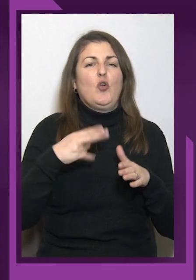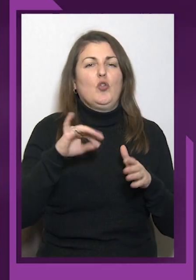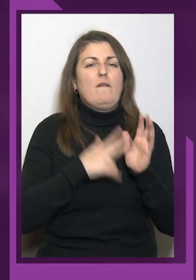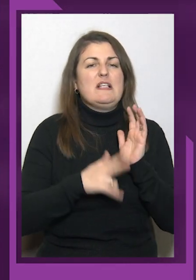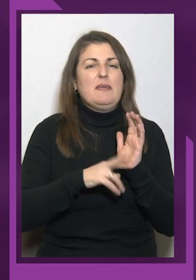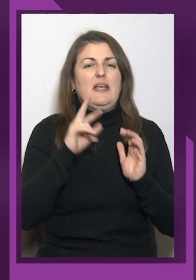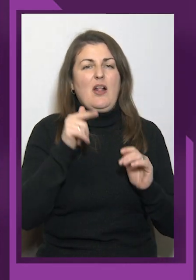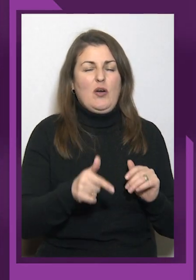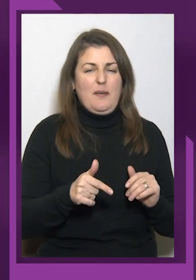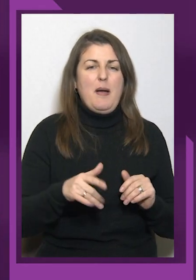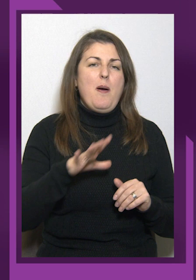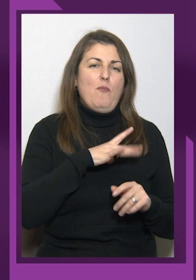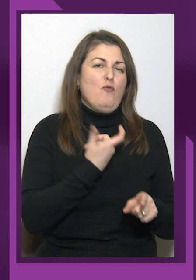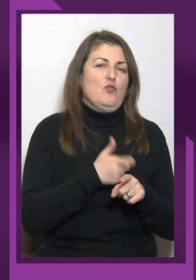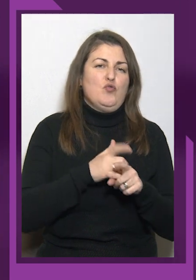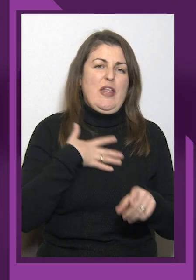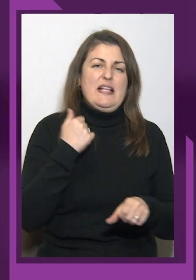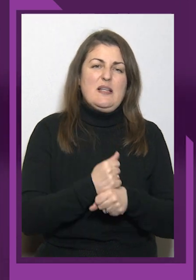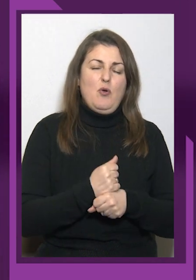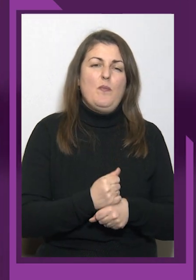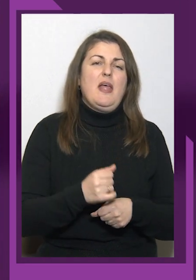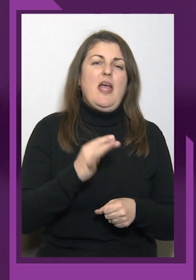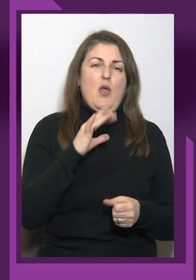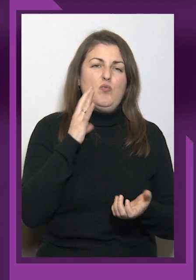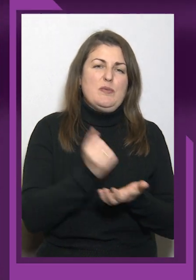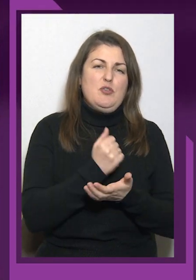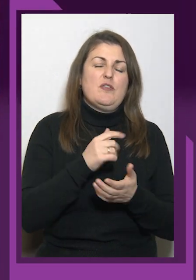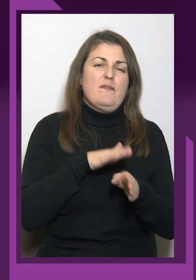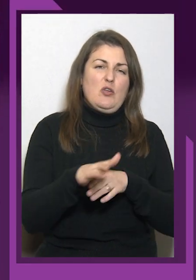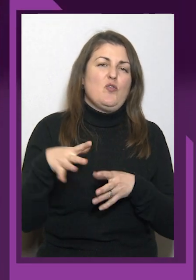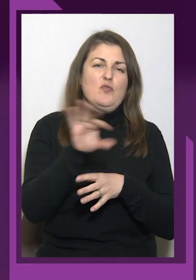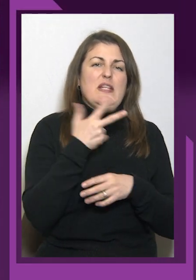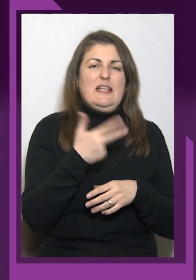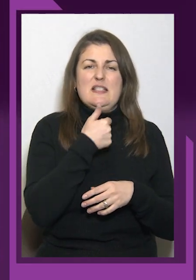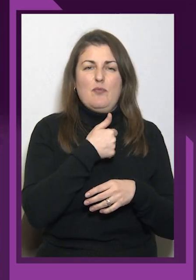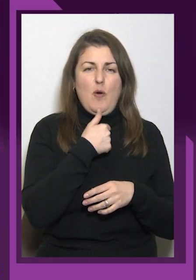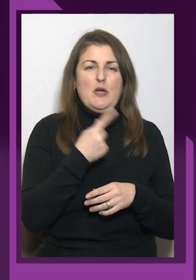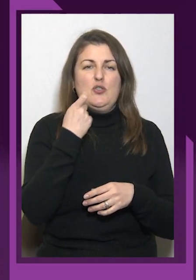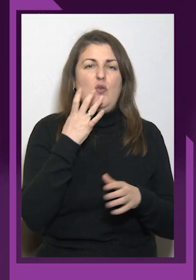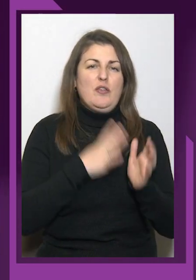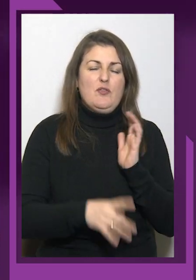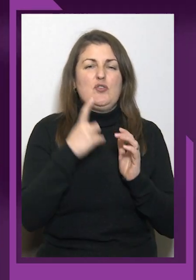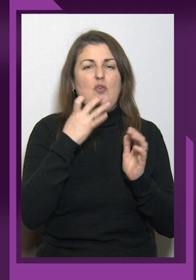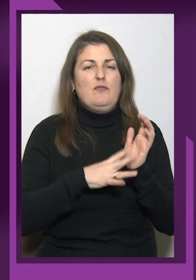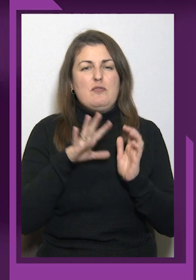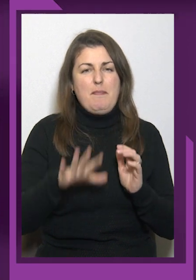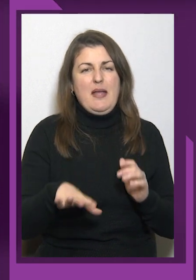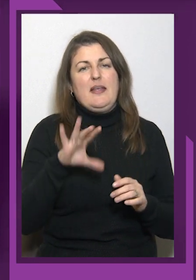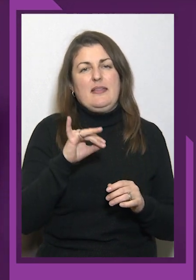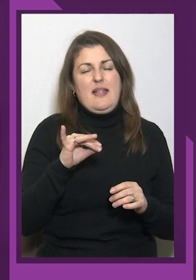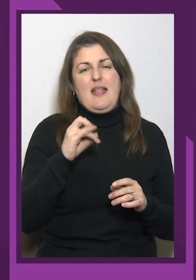успішно виконав усі три спроби. 190, 195 та неліпшою виявилось 196 кілограмів.